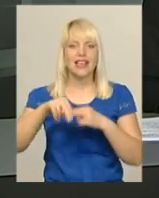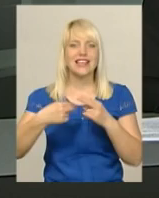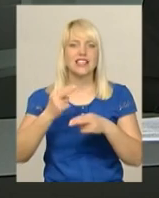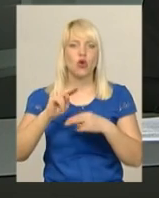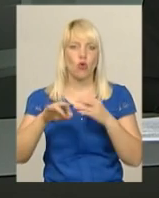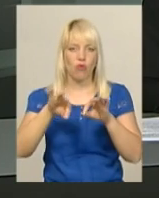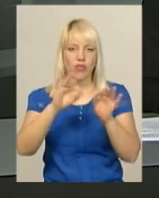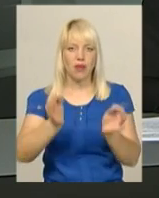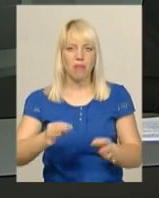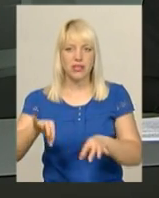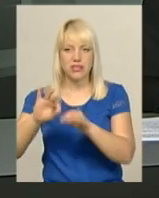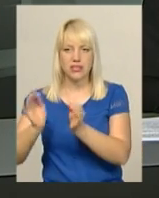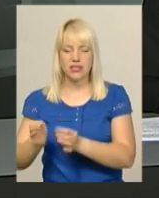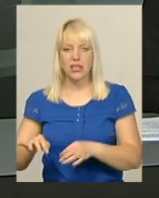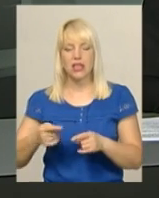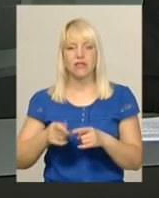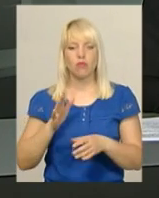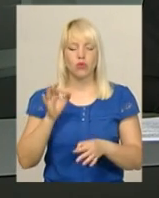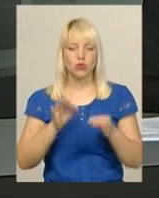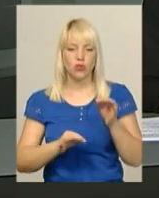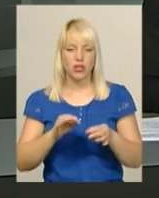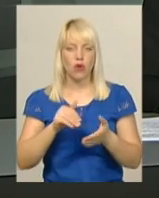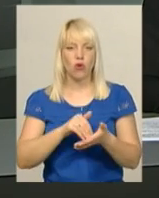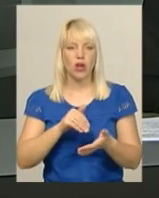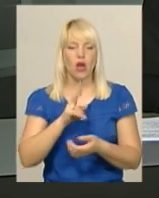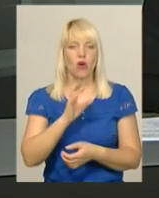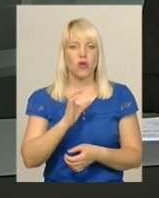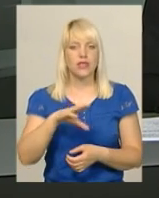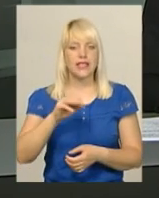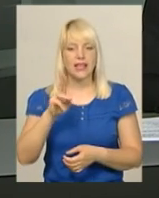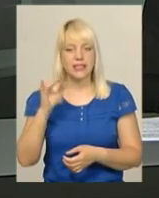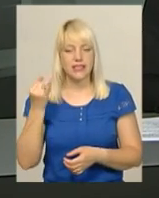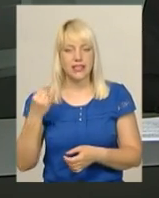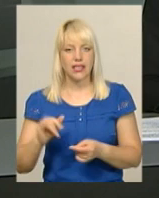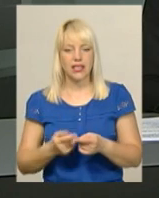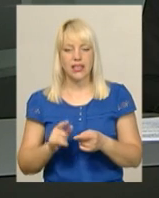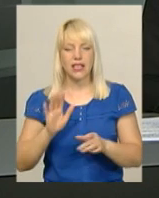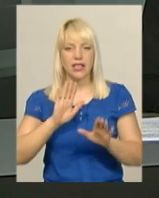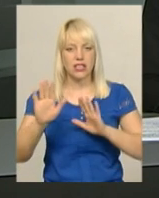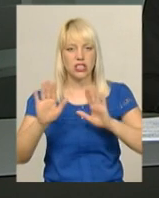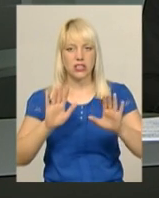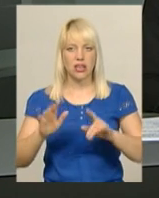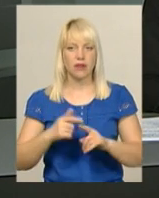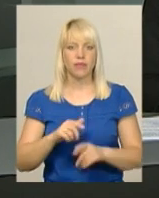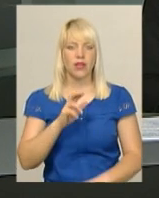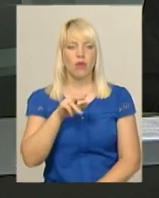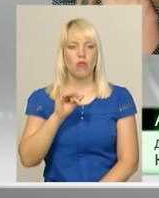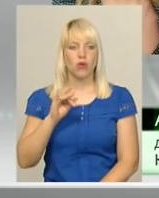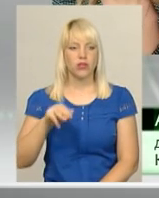всеукраїнського фестивалю-конкурсу будуть хореограф Сергій Костецький та режисер-постановник шоу «Вартові мрії» Євген Кот.